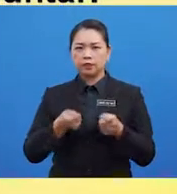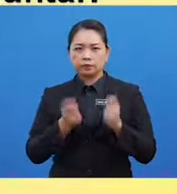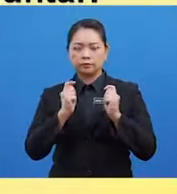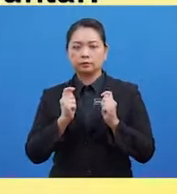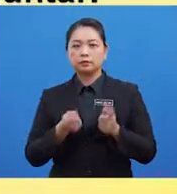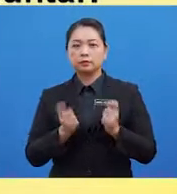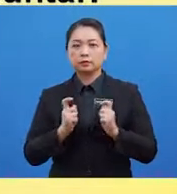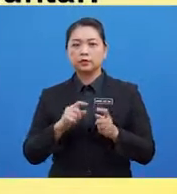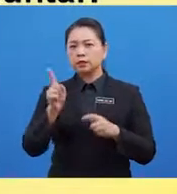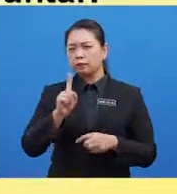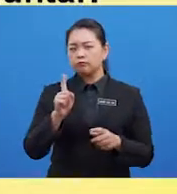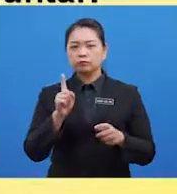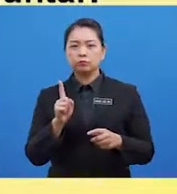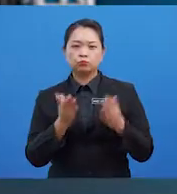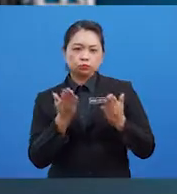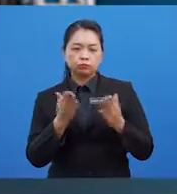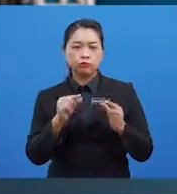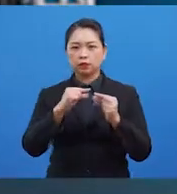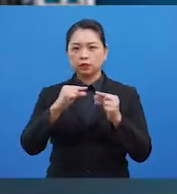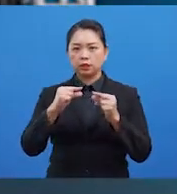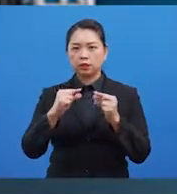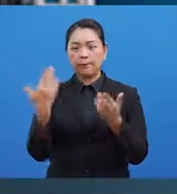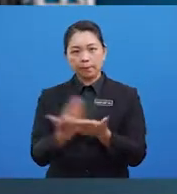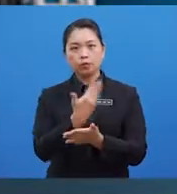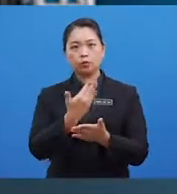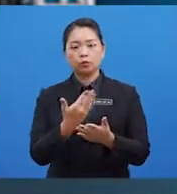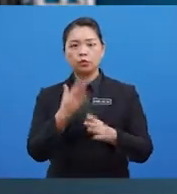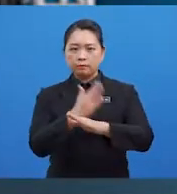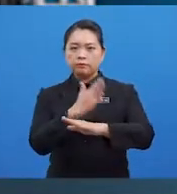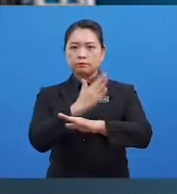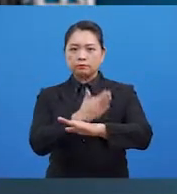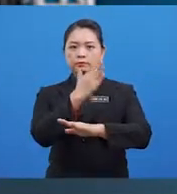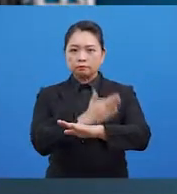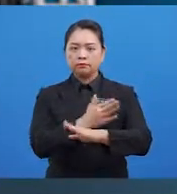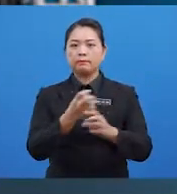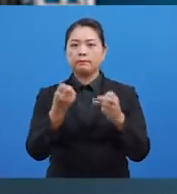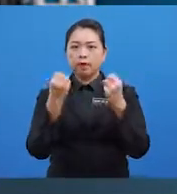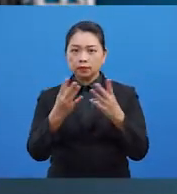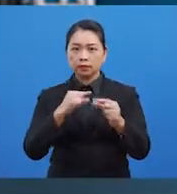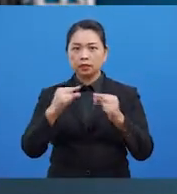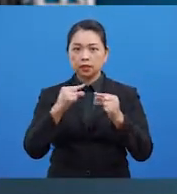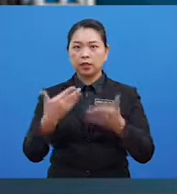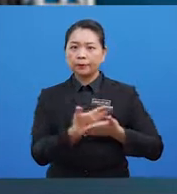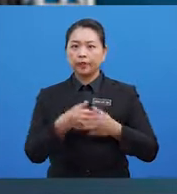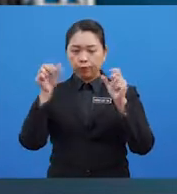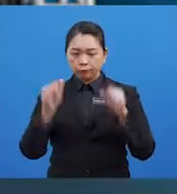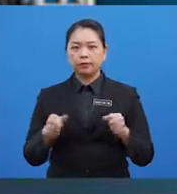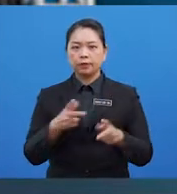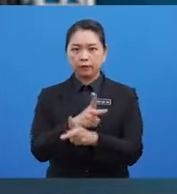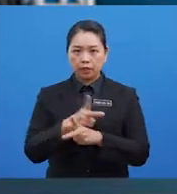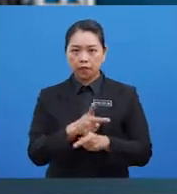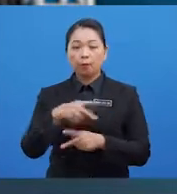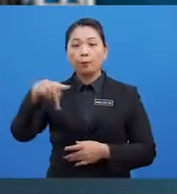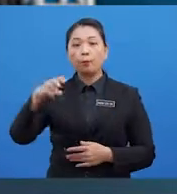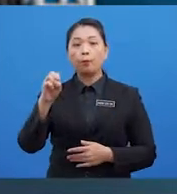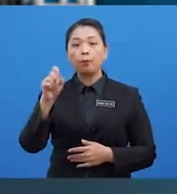Voluntary Yang Baharu Semakin Banyak Pergerakan Motor Involuntary Bayi Mampu Untuk Mengawal Posturnya